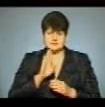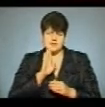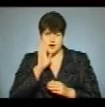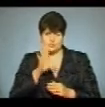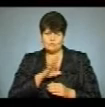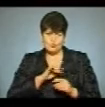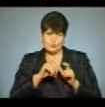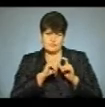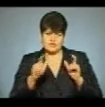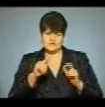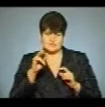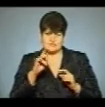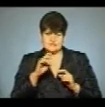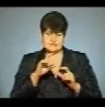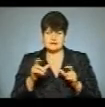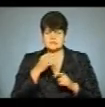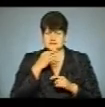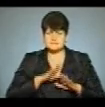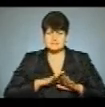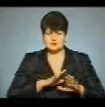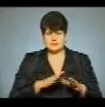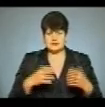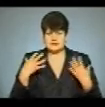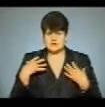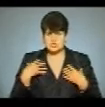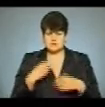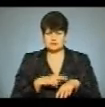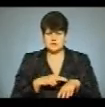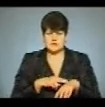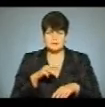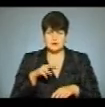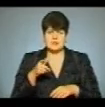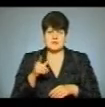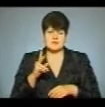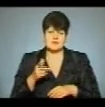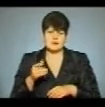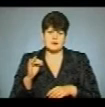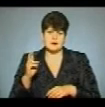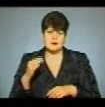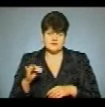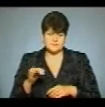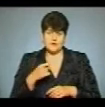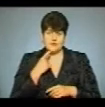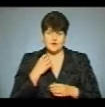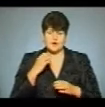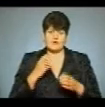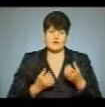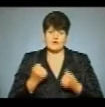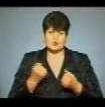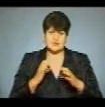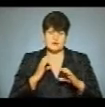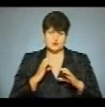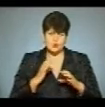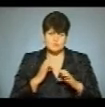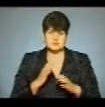попереджувальний знак, розповів заступник начальника Чортківської поліції Микола Гикавий. За словами водія автобуса Чортків-Тернопіль